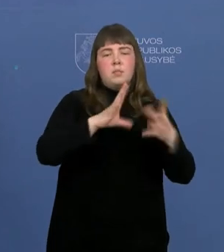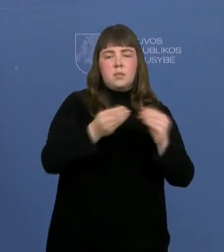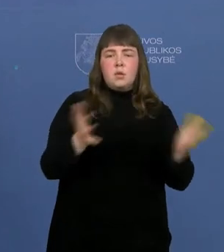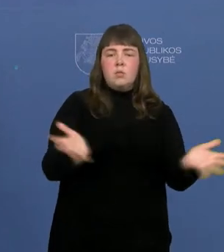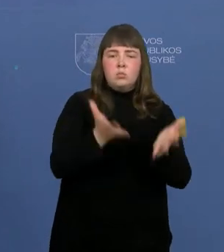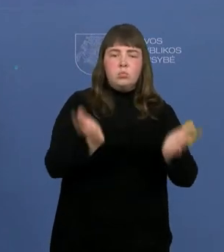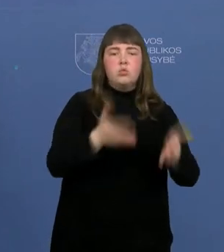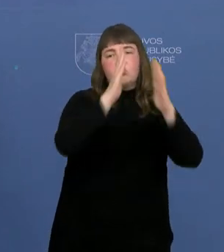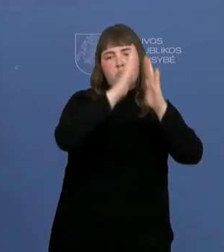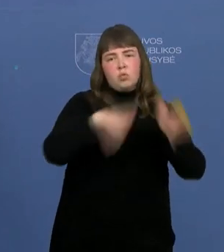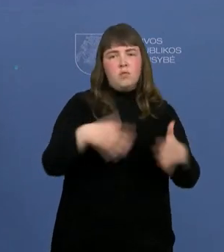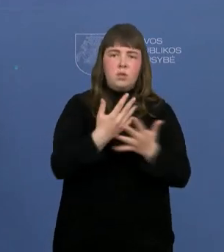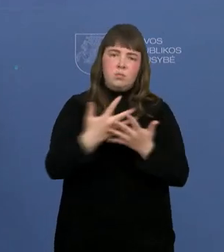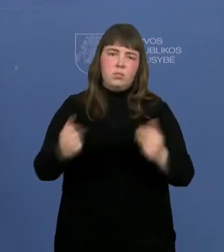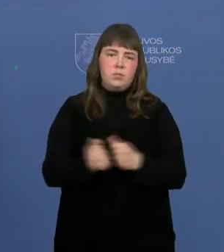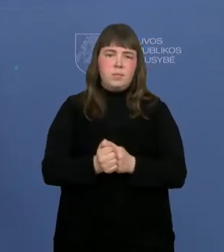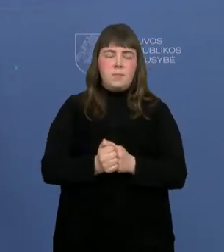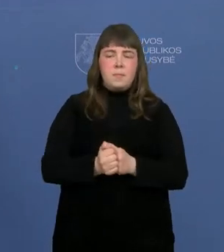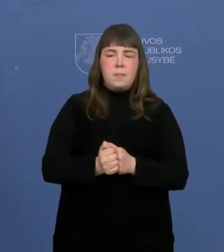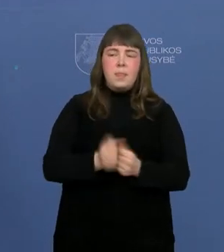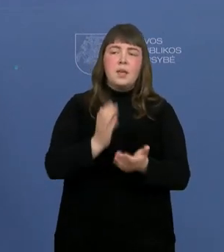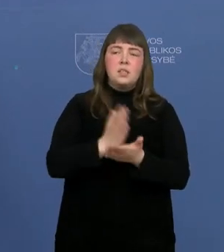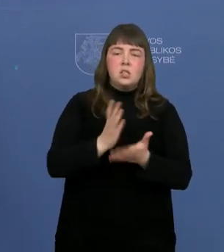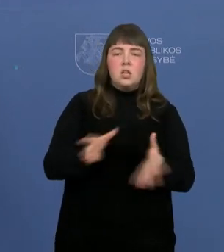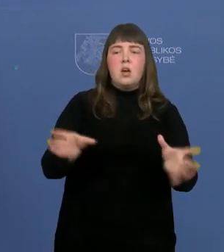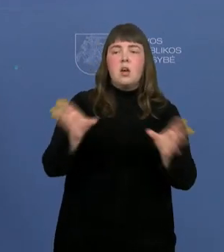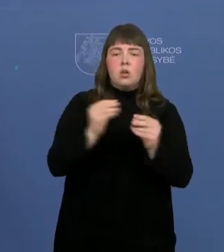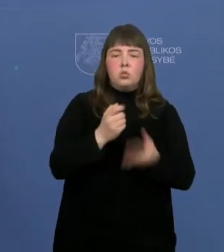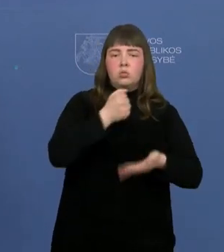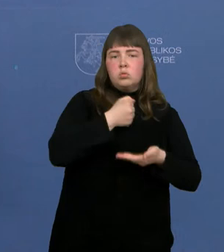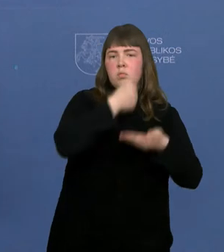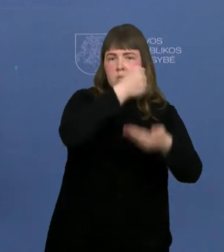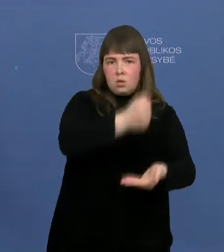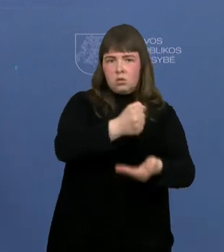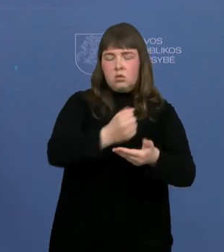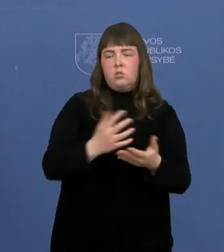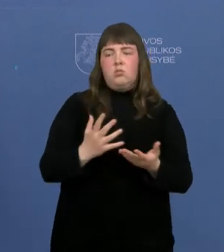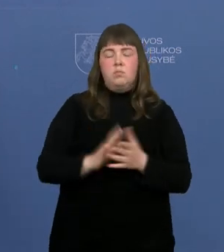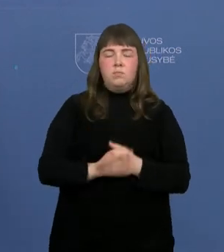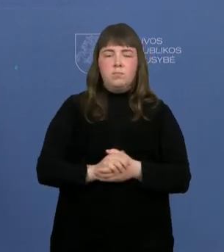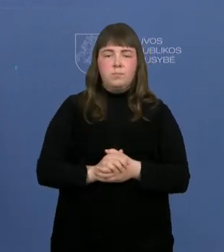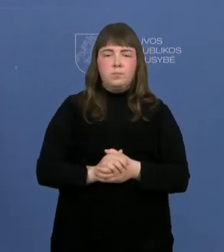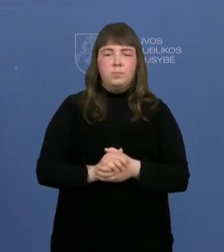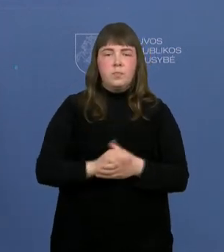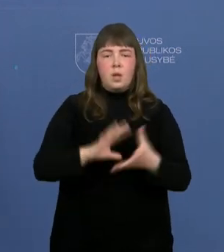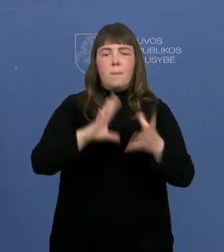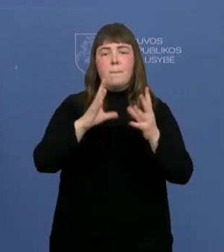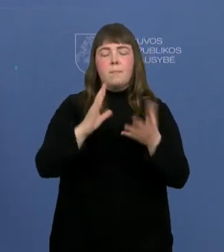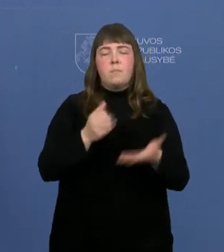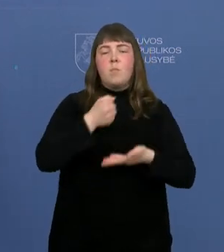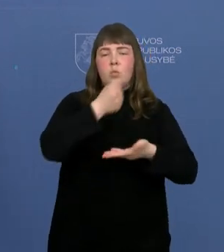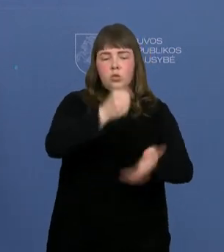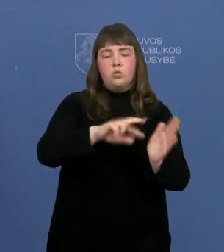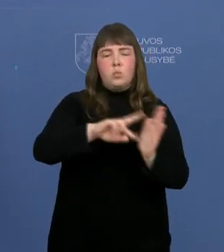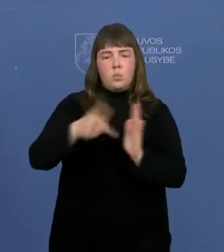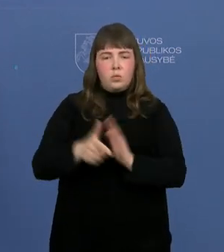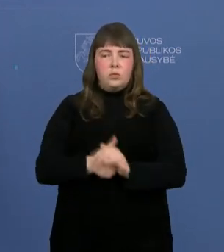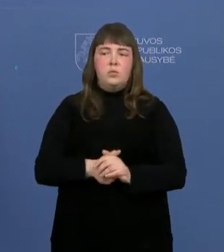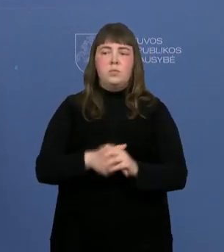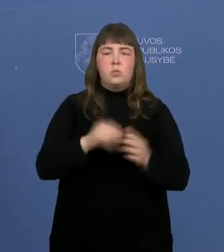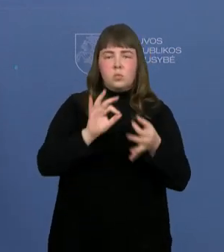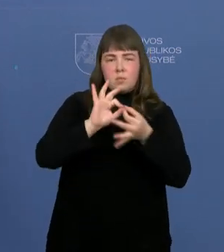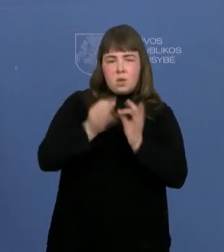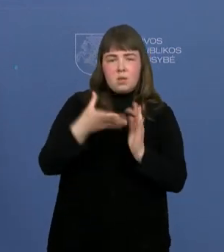milijonų. Tai čia betokas jau yra skirta... Čia eina su biudžetu šitas skaičius bendrai. Biudžeto pakeitimo. Su patikslinimu, supratau.